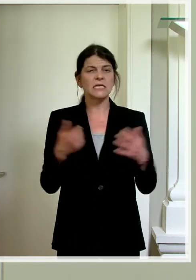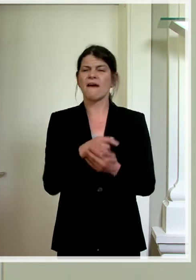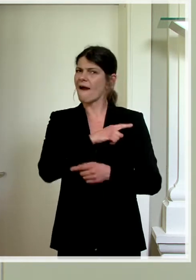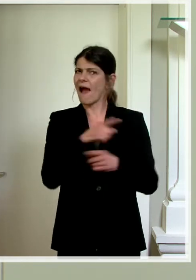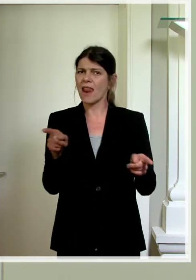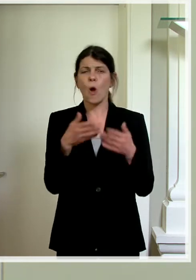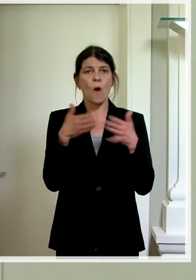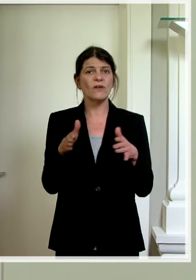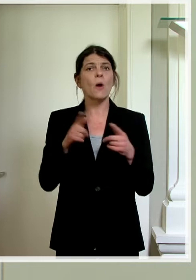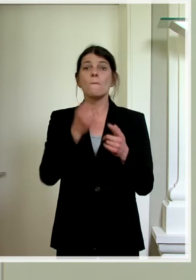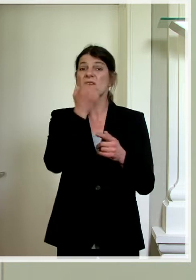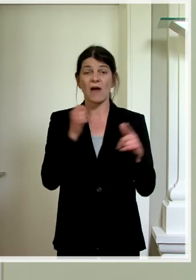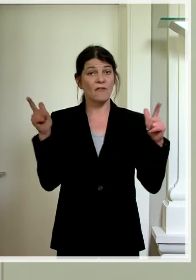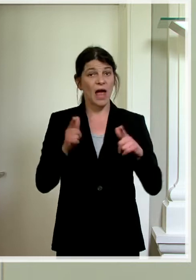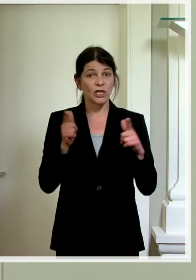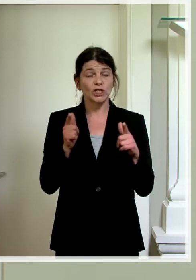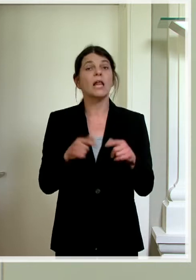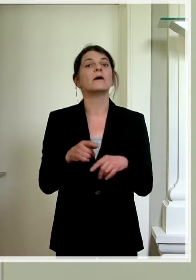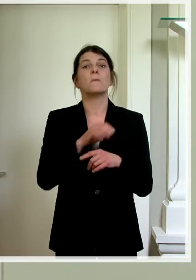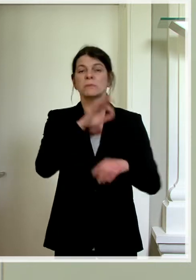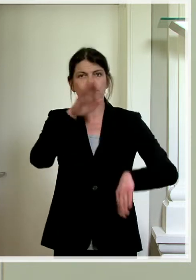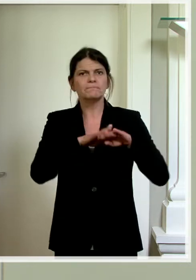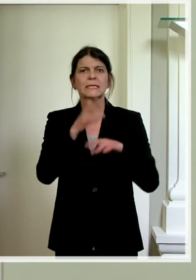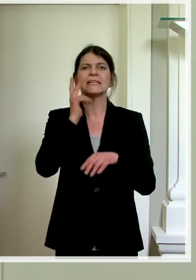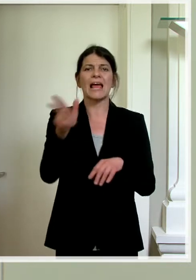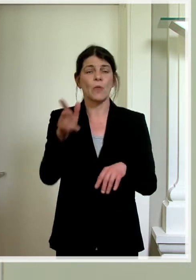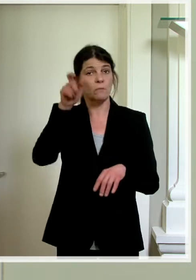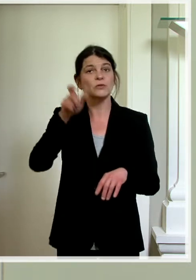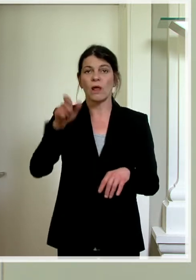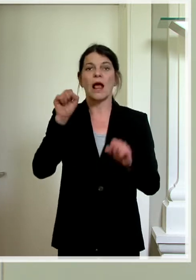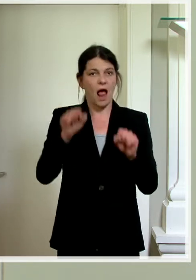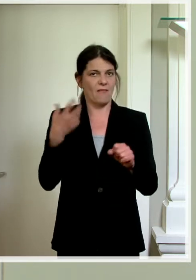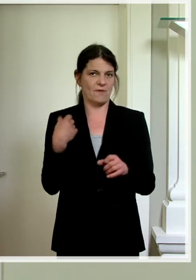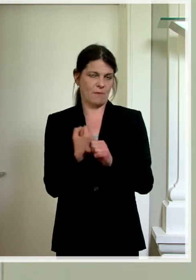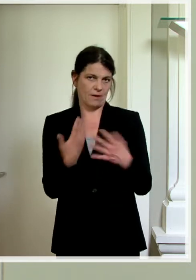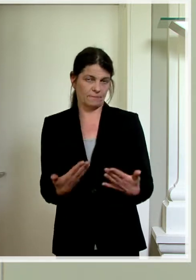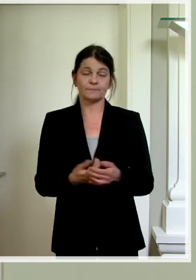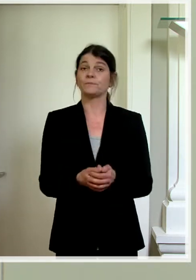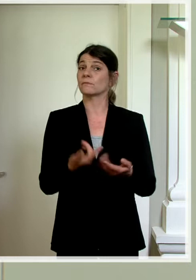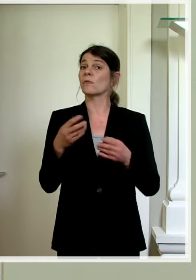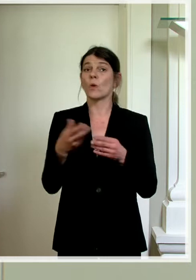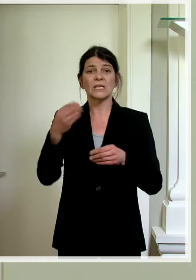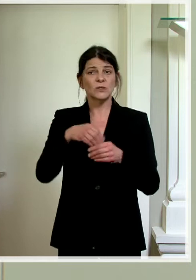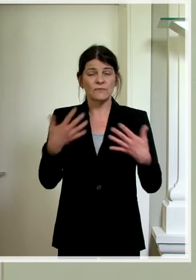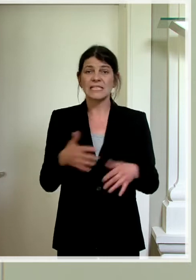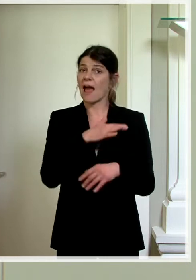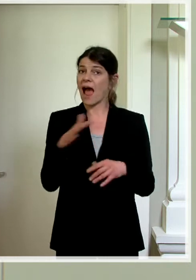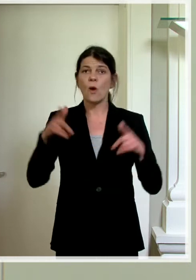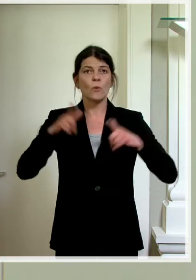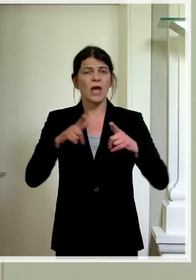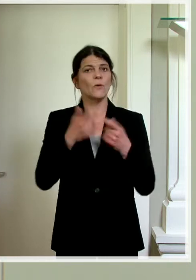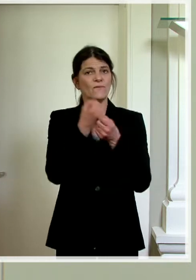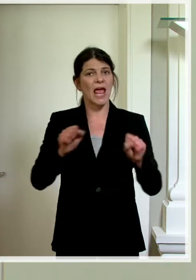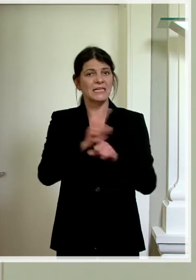öffentlichen und privaten Veranstaltungen mit bis zu 300 Personen wieder durchgeführt werden. Zudem können alle Unterhaltungs und